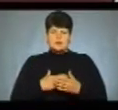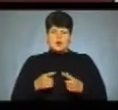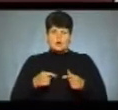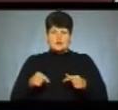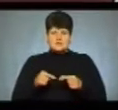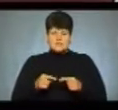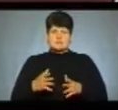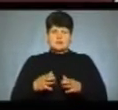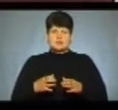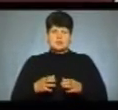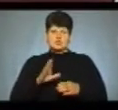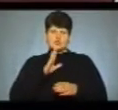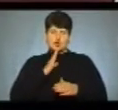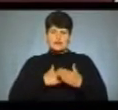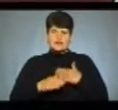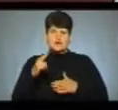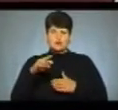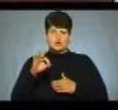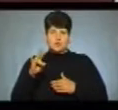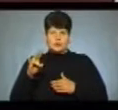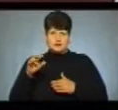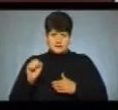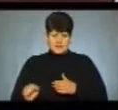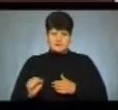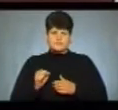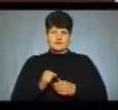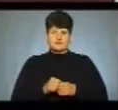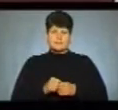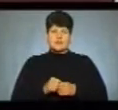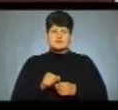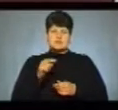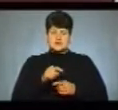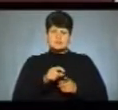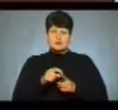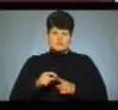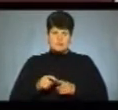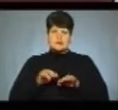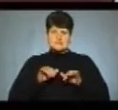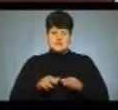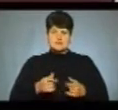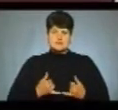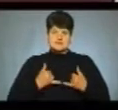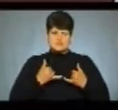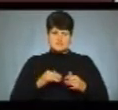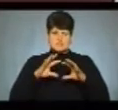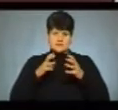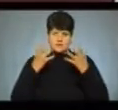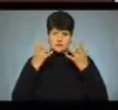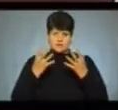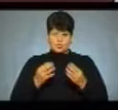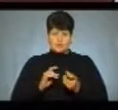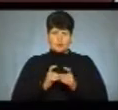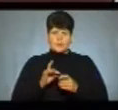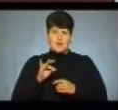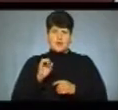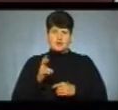-інвалідів Донна». Про це повідомила голова правління цієї організації Марія Линда. За її словами, захід присвячений Всесвітньому дню боротьби з раком